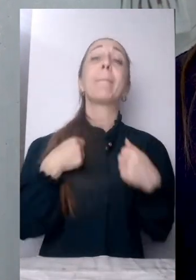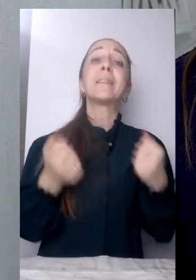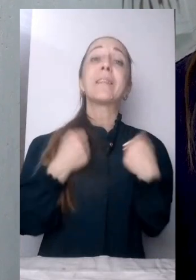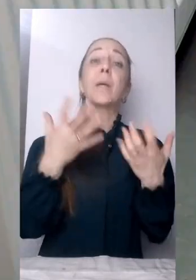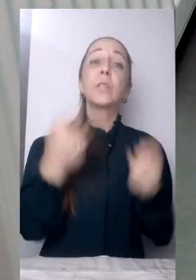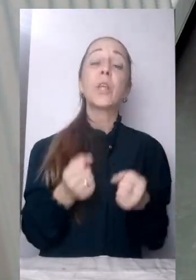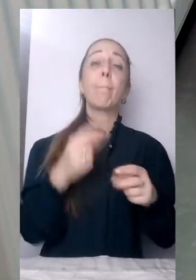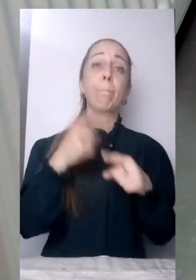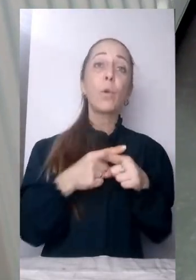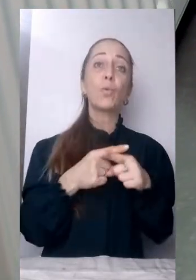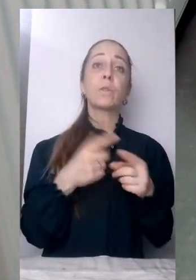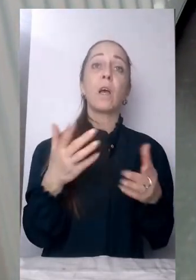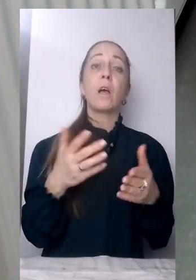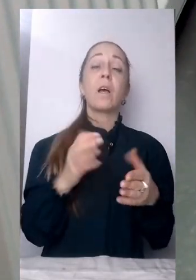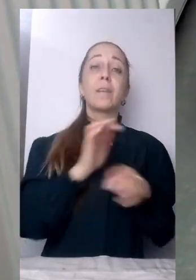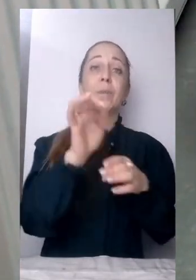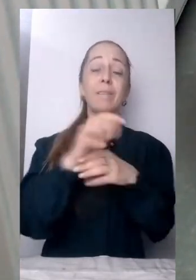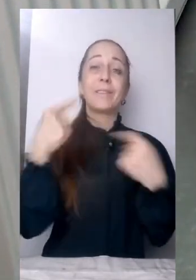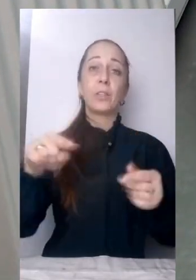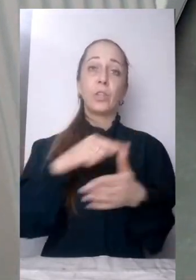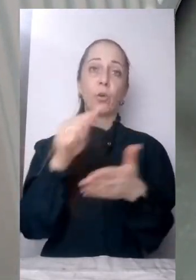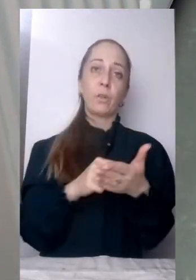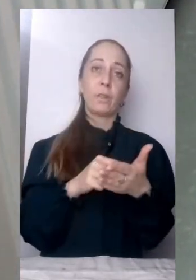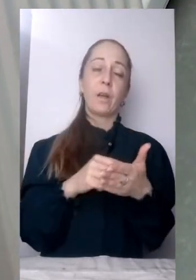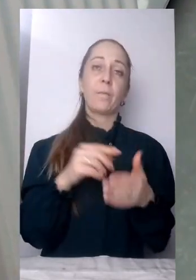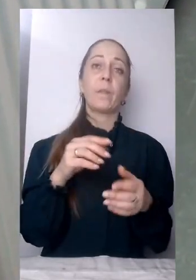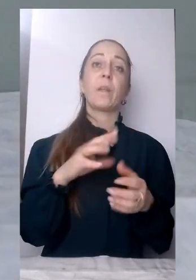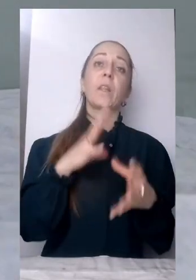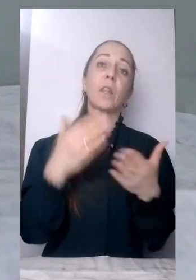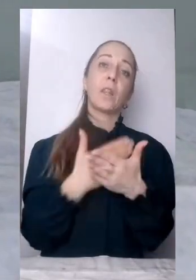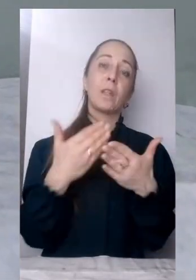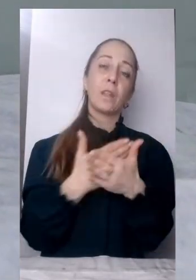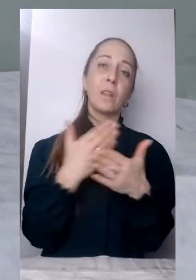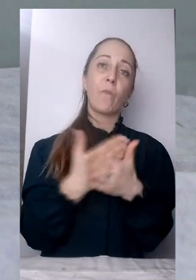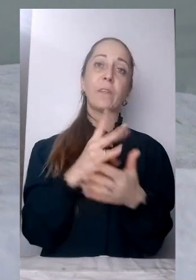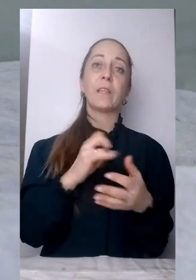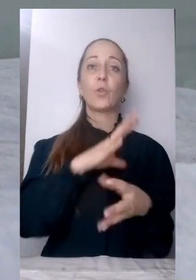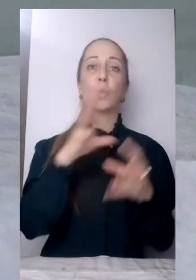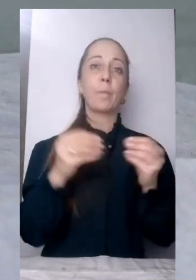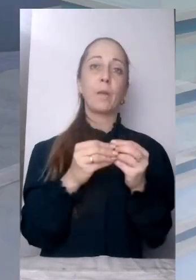гостра необхідність. Ірина Філенко, Олег Кураш, Максим Шевченко. Новини на Суспільному Черкаси.